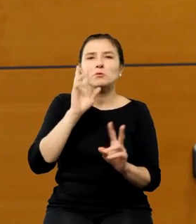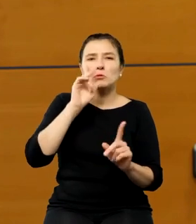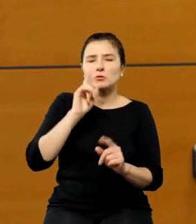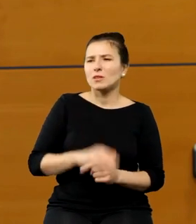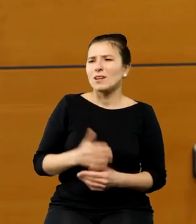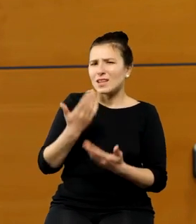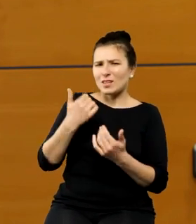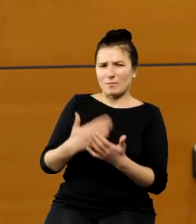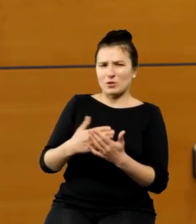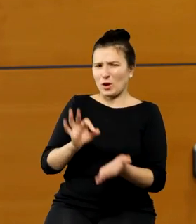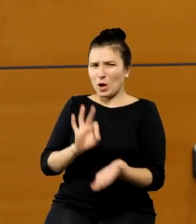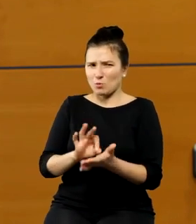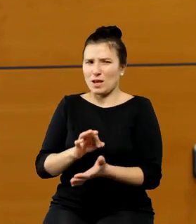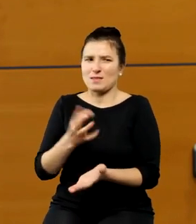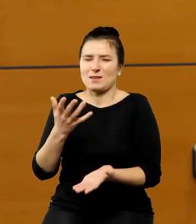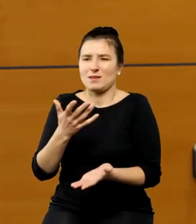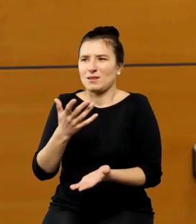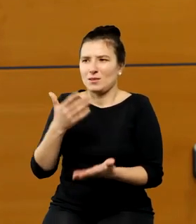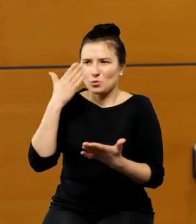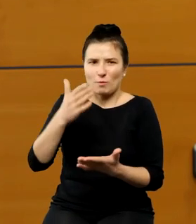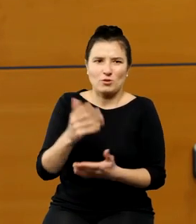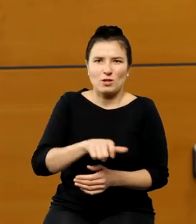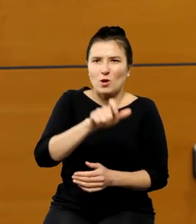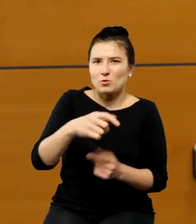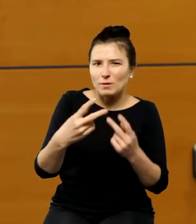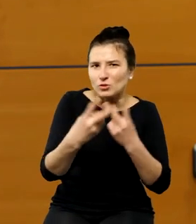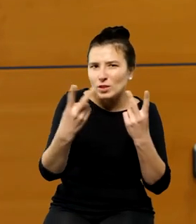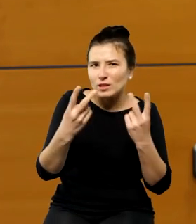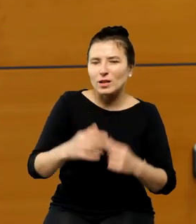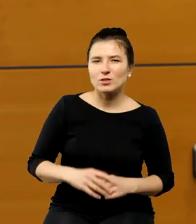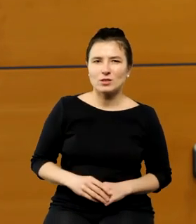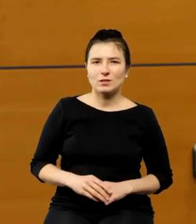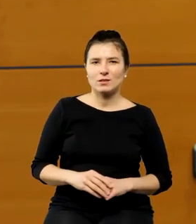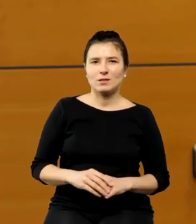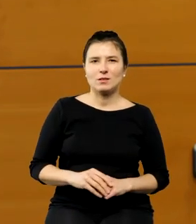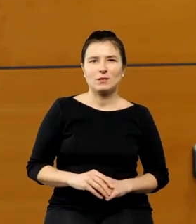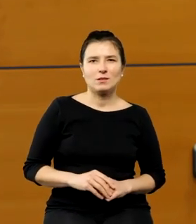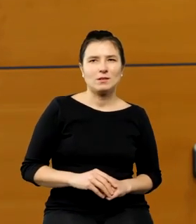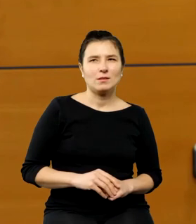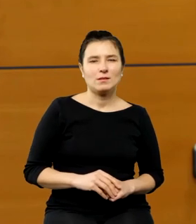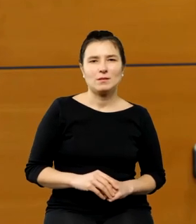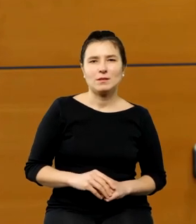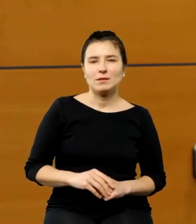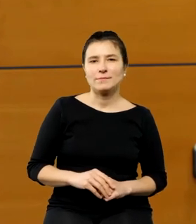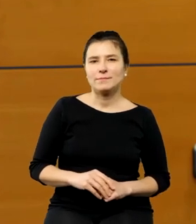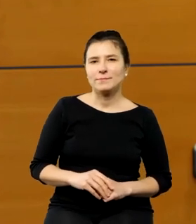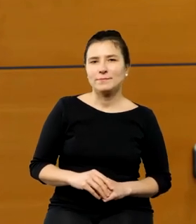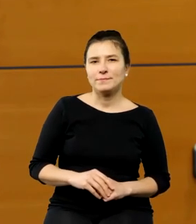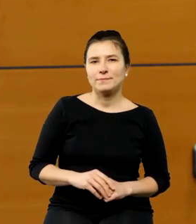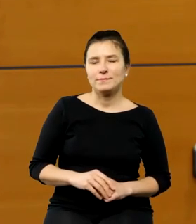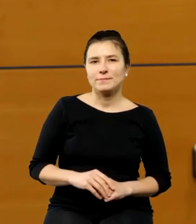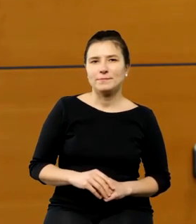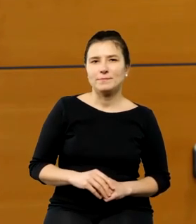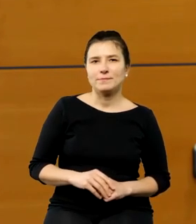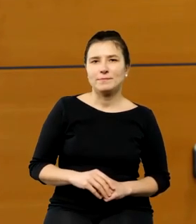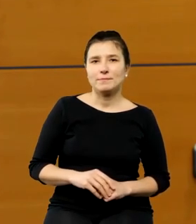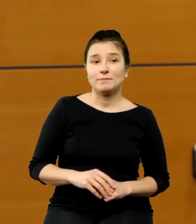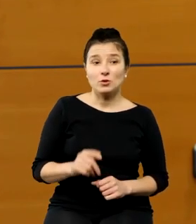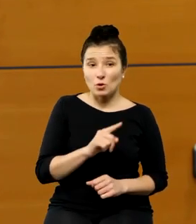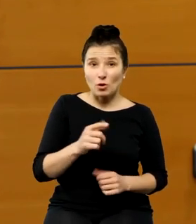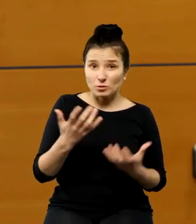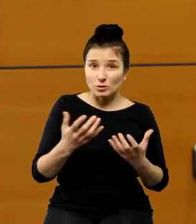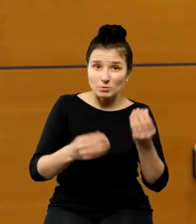uparł na tych dziennikarzy. Zawsze, ilekroć pytali mnie, to z dużym namaszczeniem chcieli się dowiedzieć jak najwięcej o